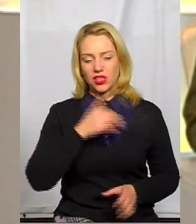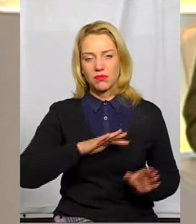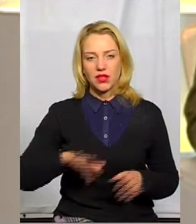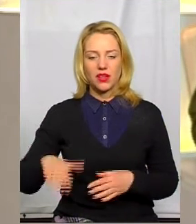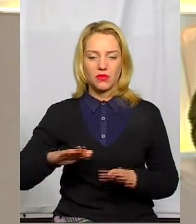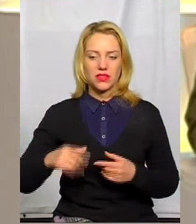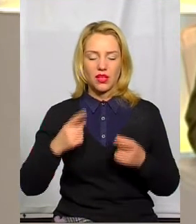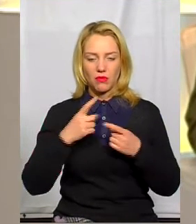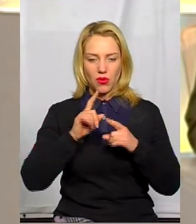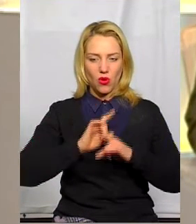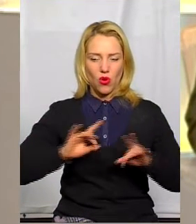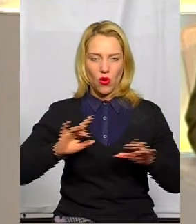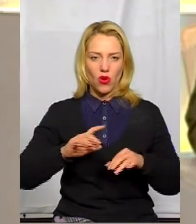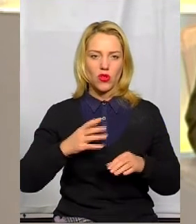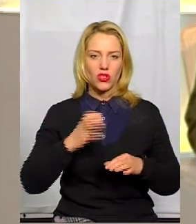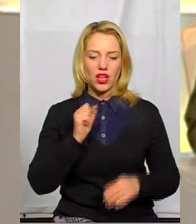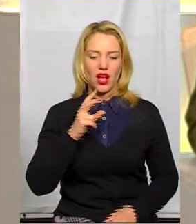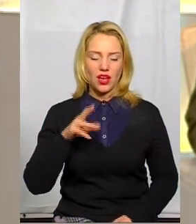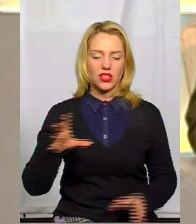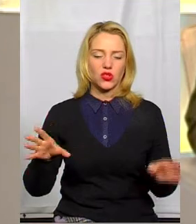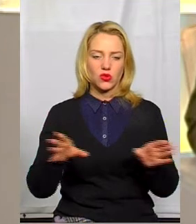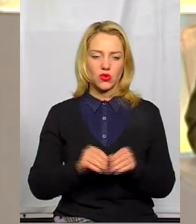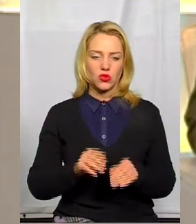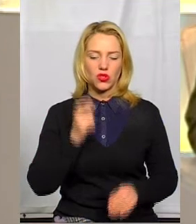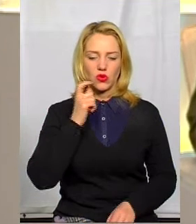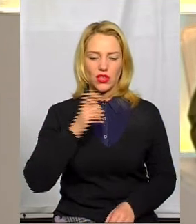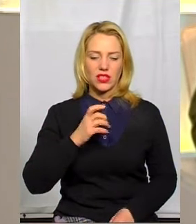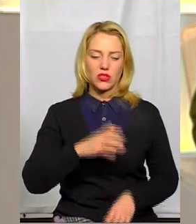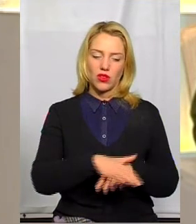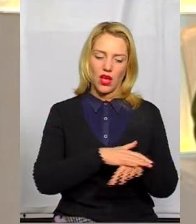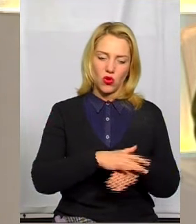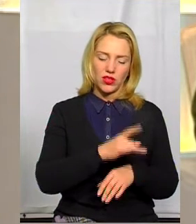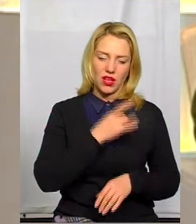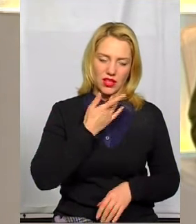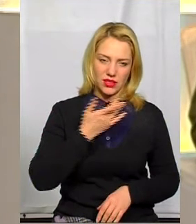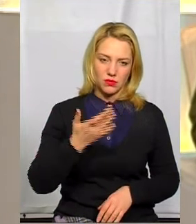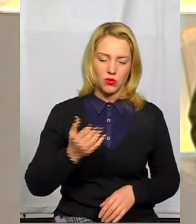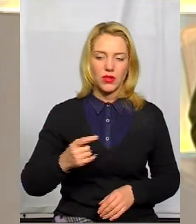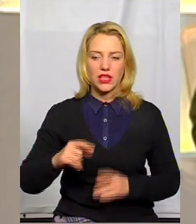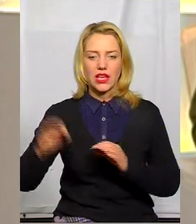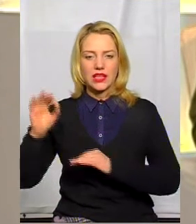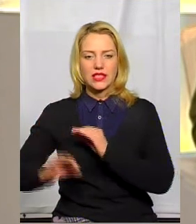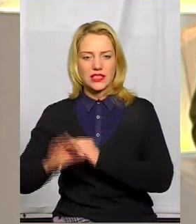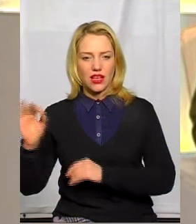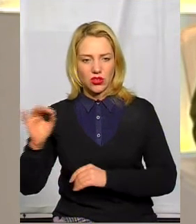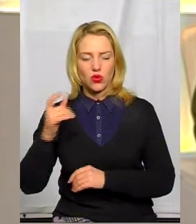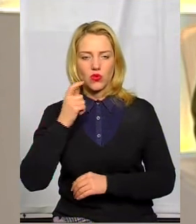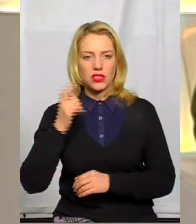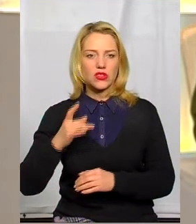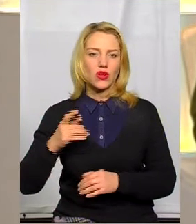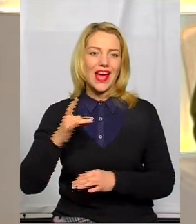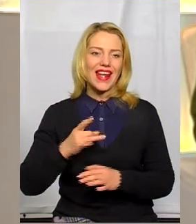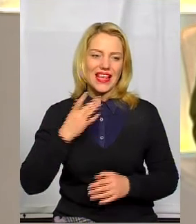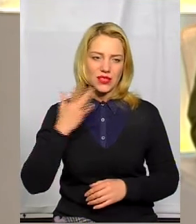від проголошення Акту злуки Української Народної Республіки та Західноукраїнської Народної Республіки у єдину незалежну державу.